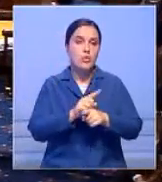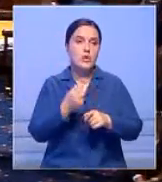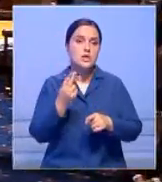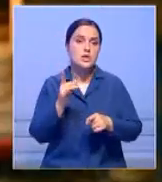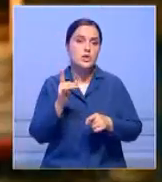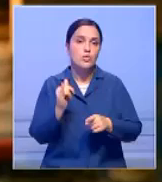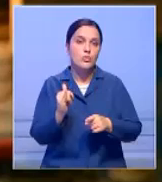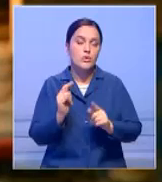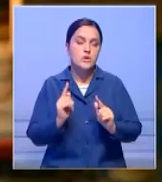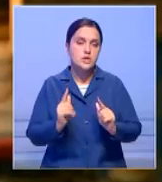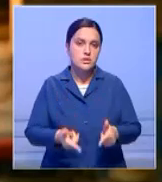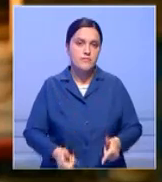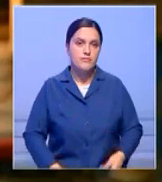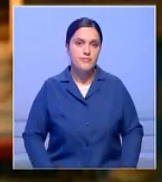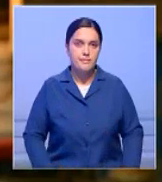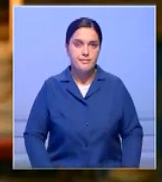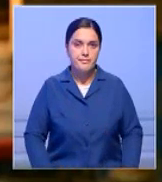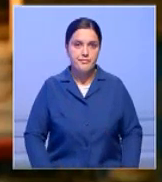Брэннон.